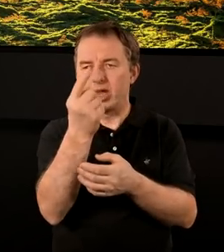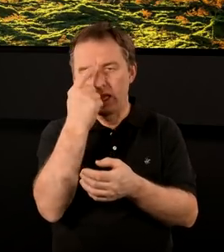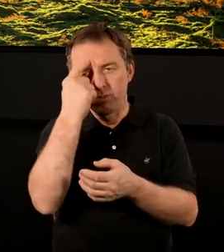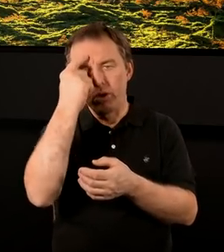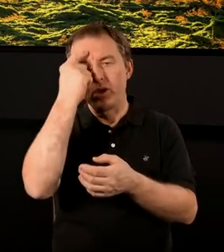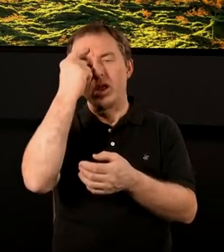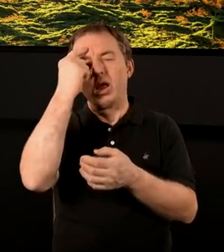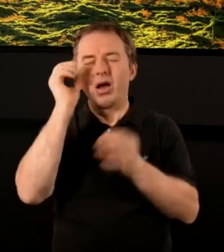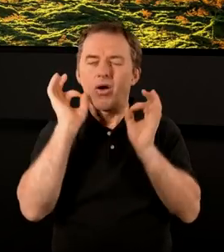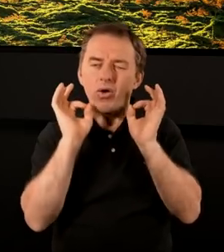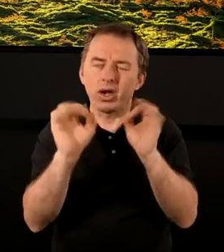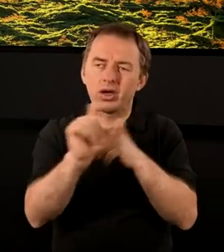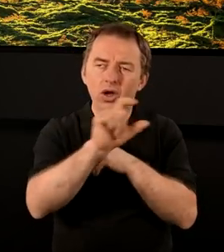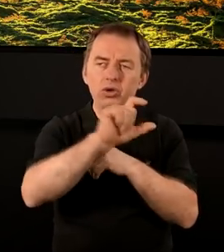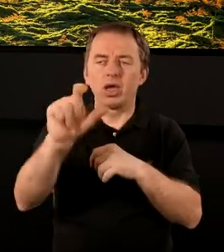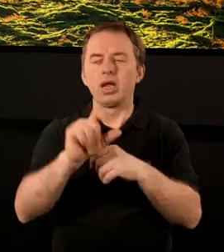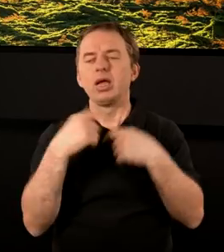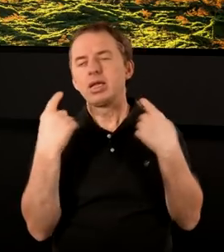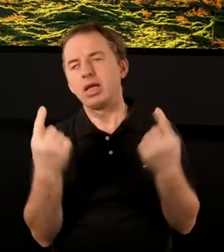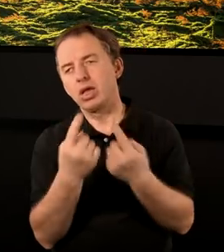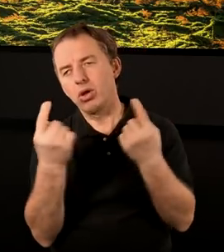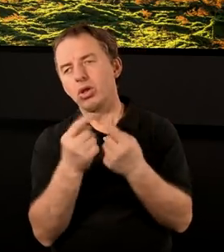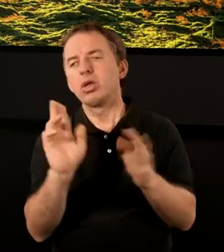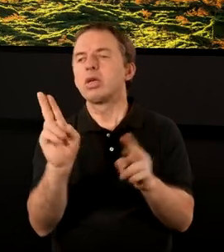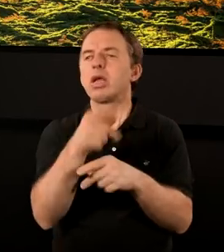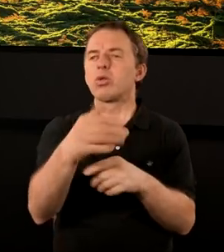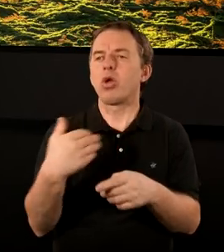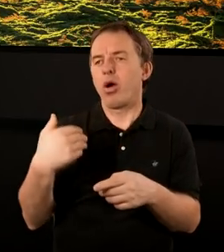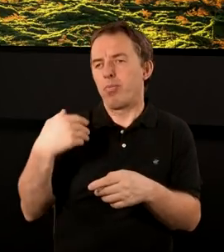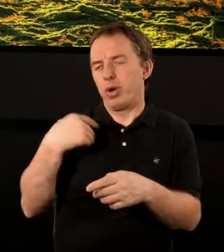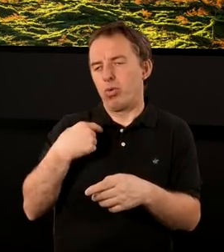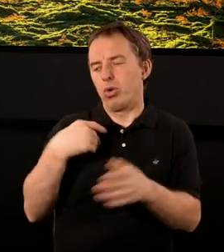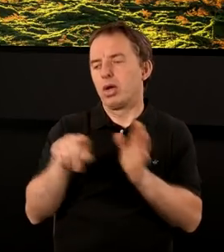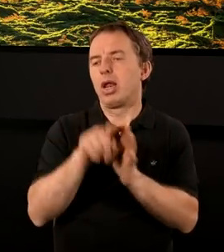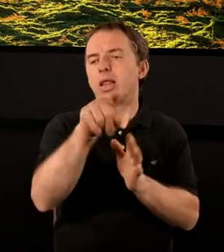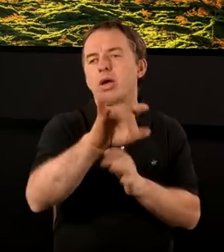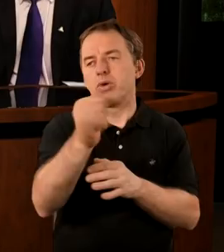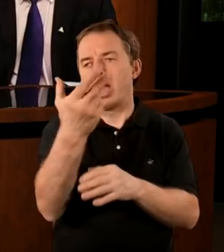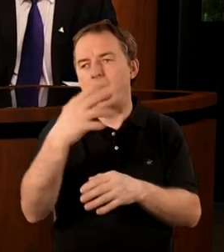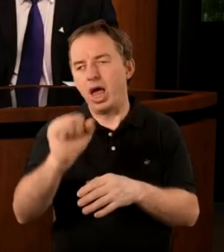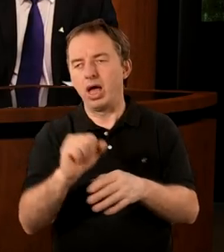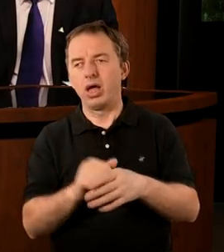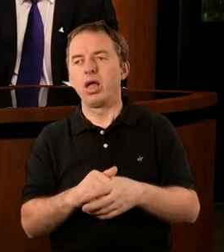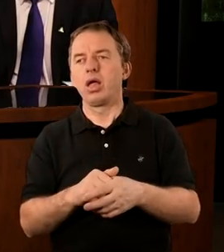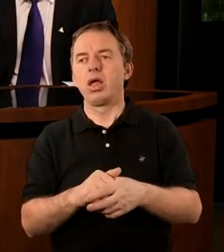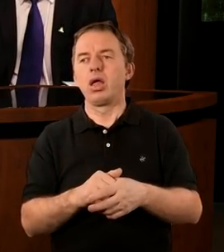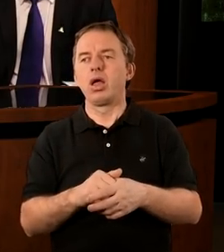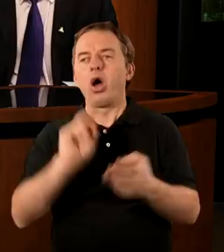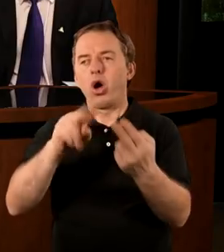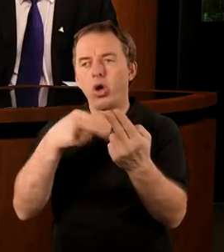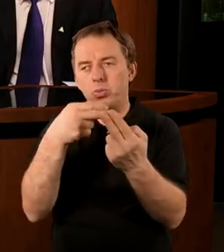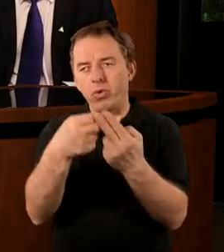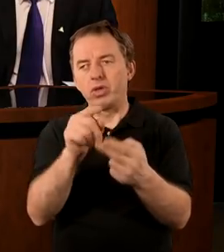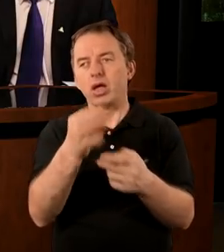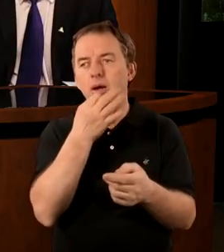wspomniany jest też konkretny czas, konkretne okoliczności. Kiedy to się w ogóle wydarzyło dla niego? A może w